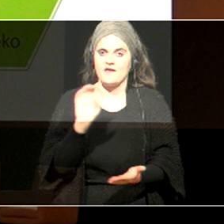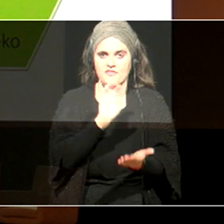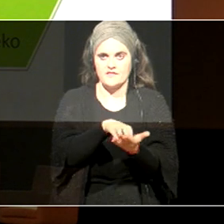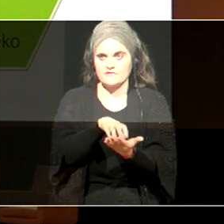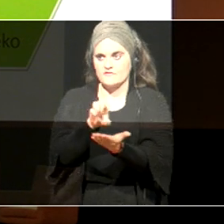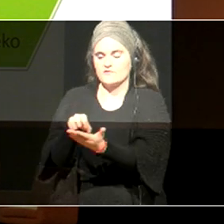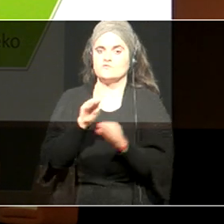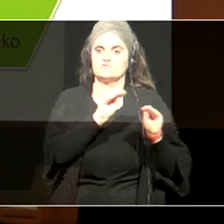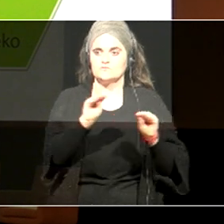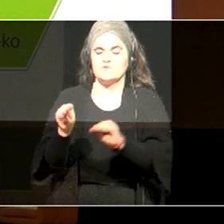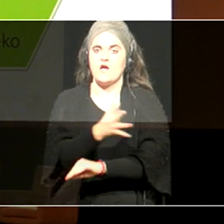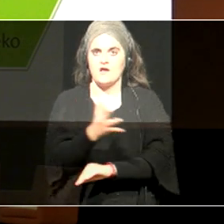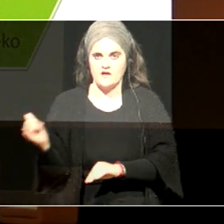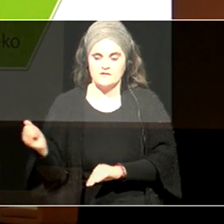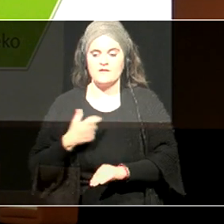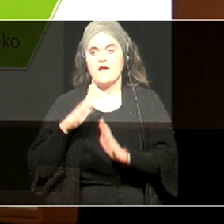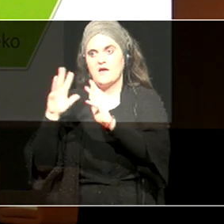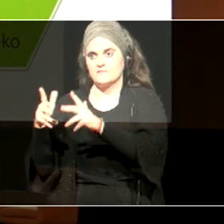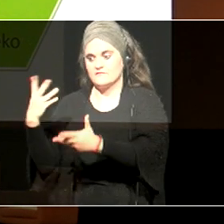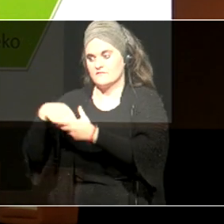nola ez, administrazioan, ere.